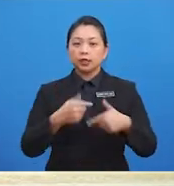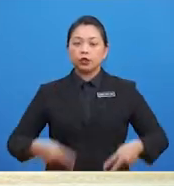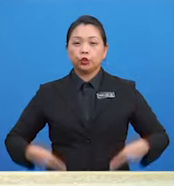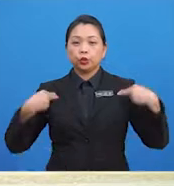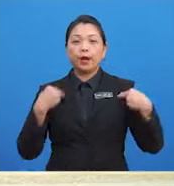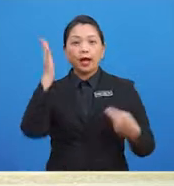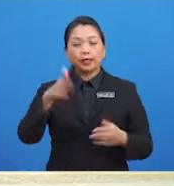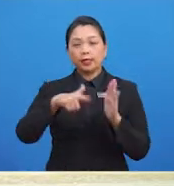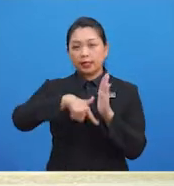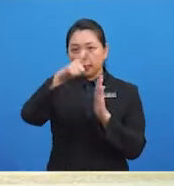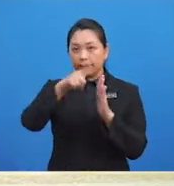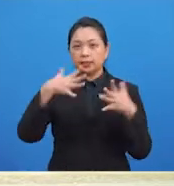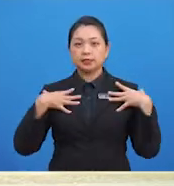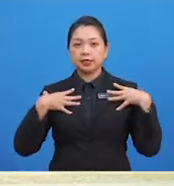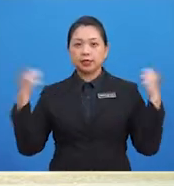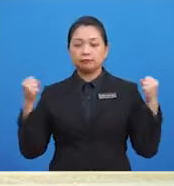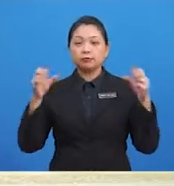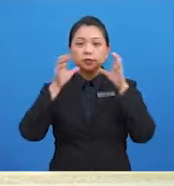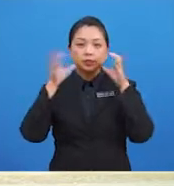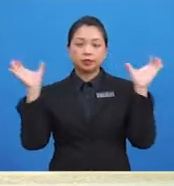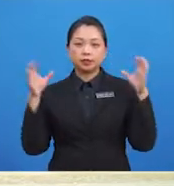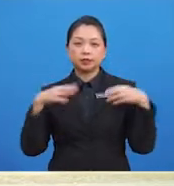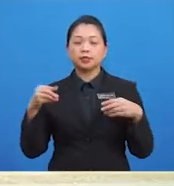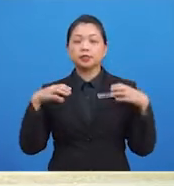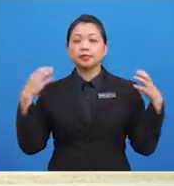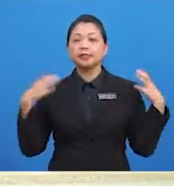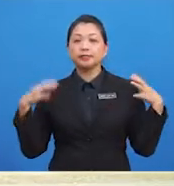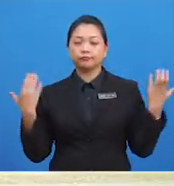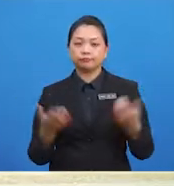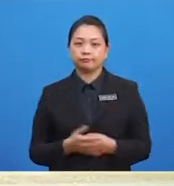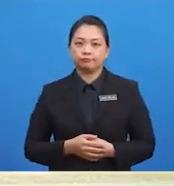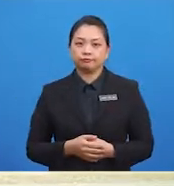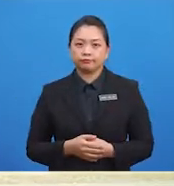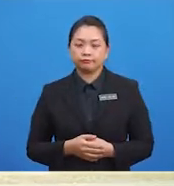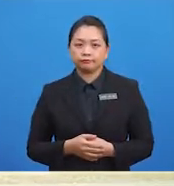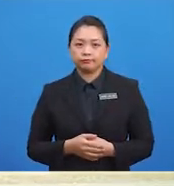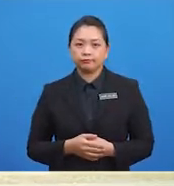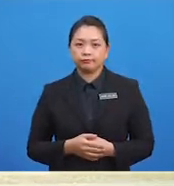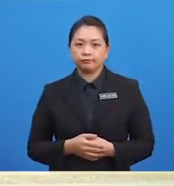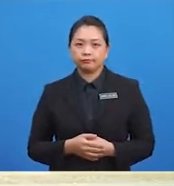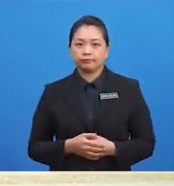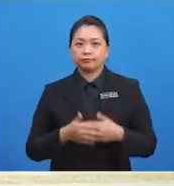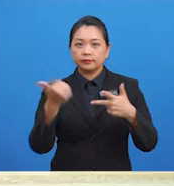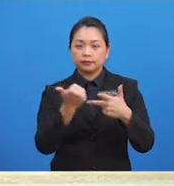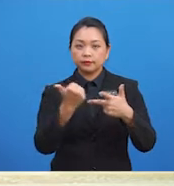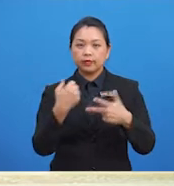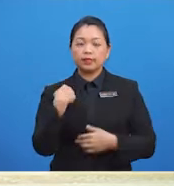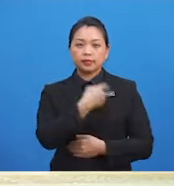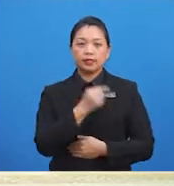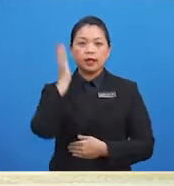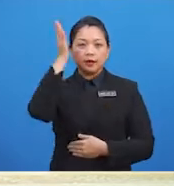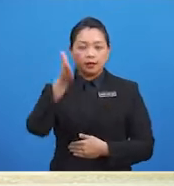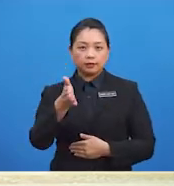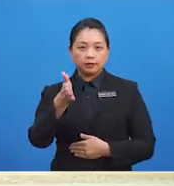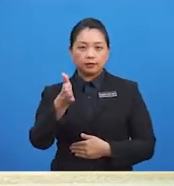kita akan lebih sihat, cerkas dan ceria Yang ketiga Kita akan